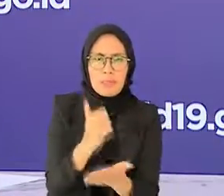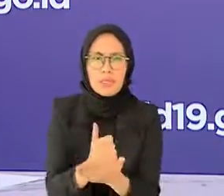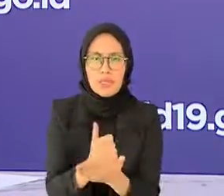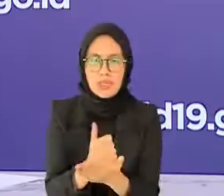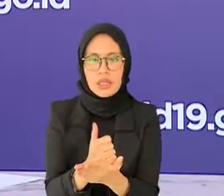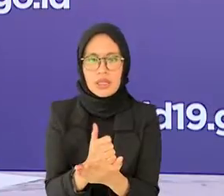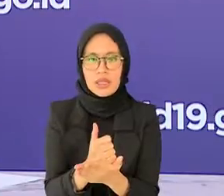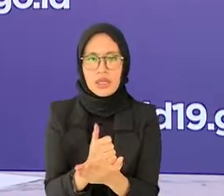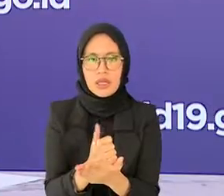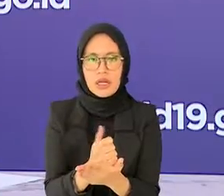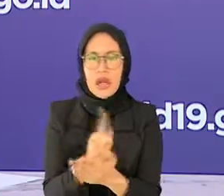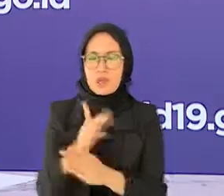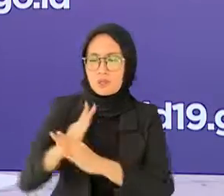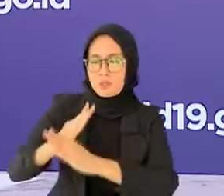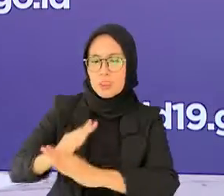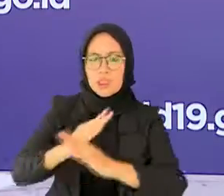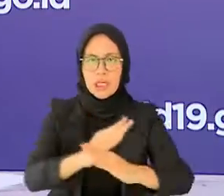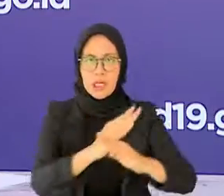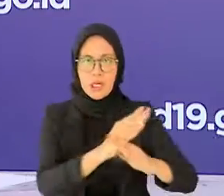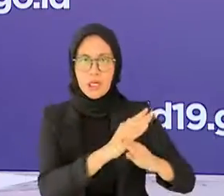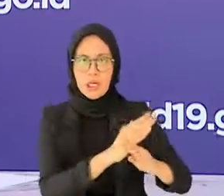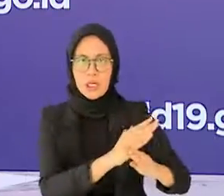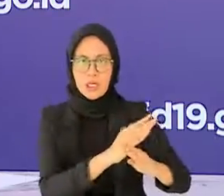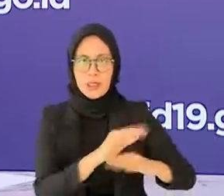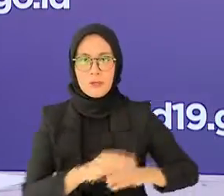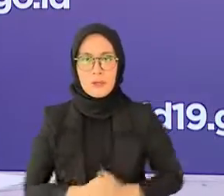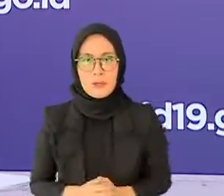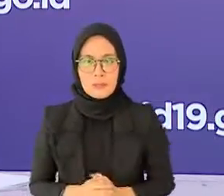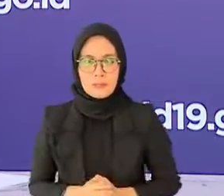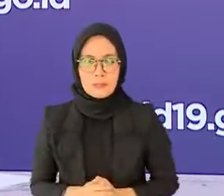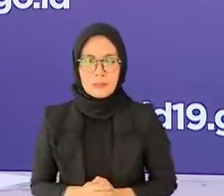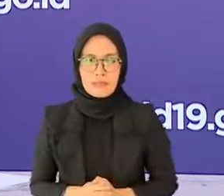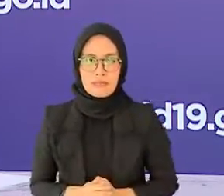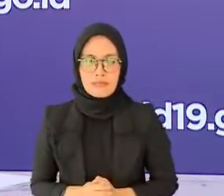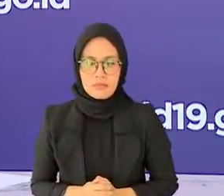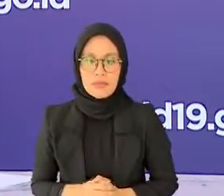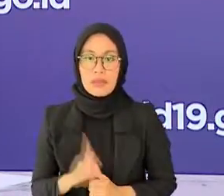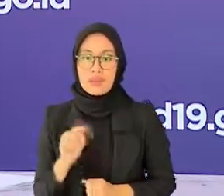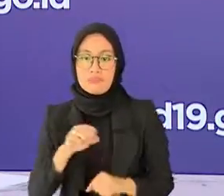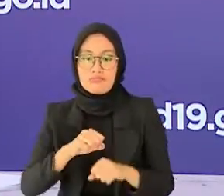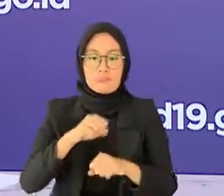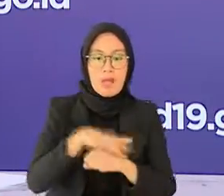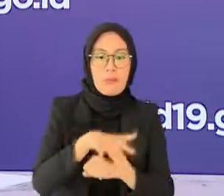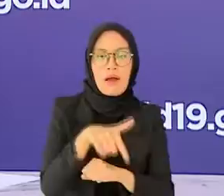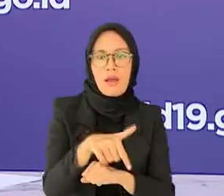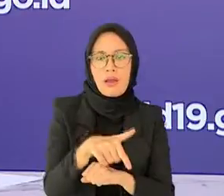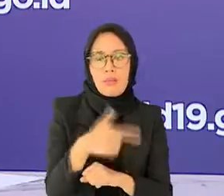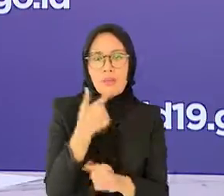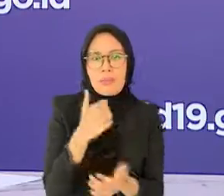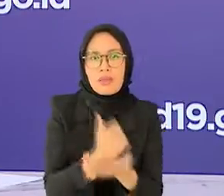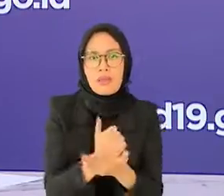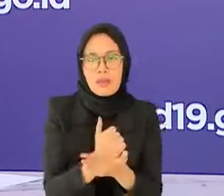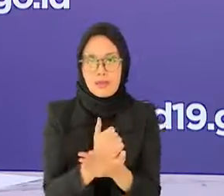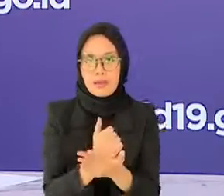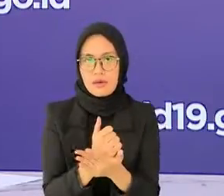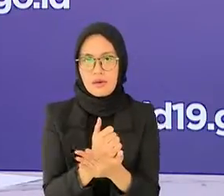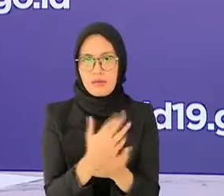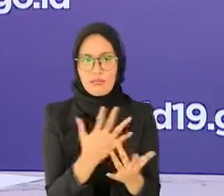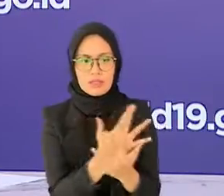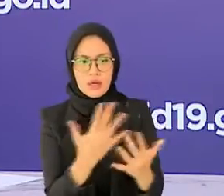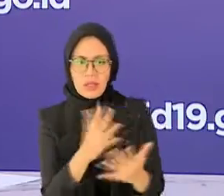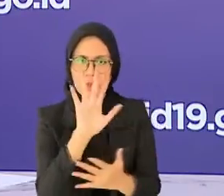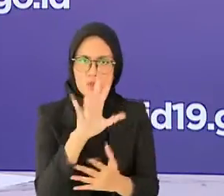dalam mengantisipasi lonjakan kasus di Indonesia akan sangat besar pengaruhnya untuk memastikan masyarakat dapat kembali